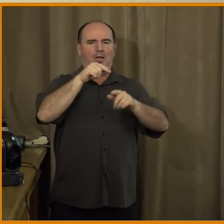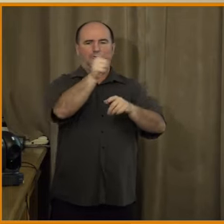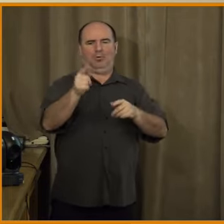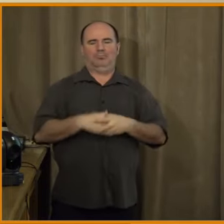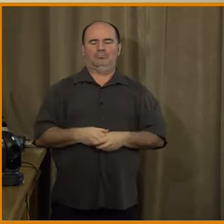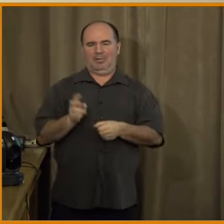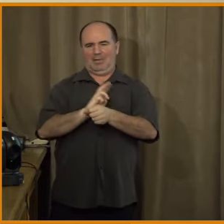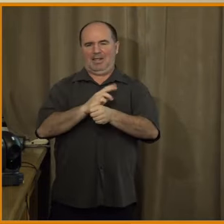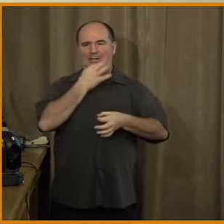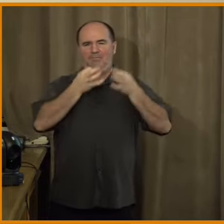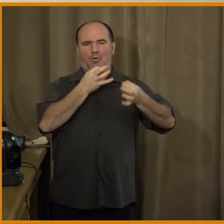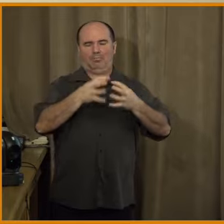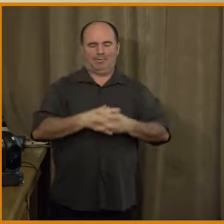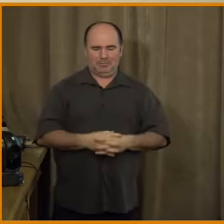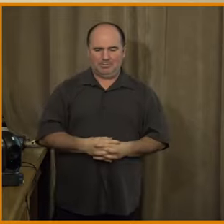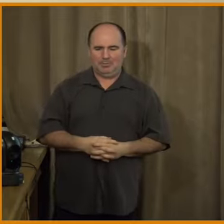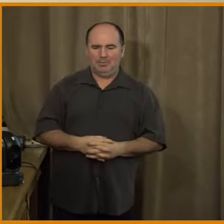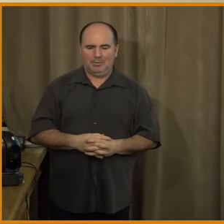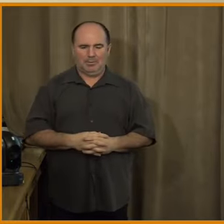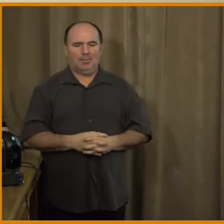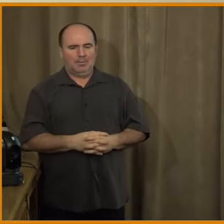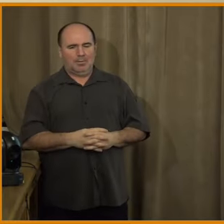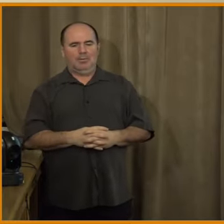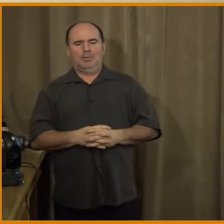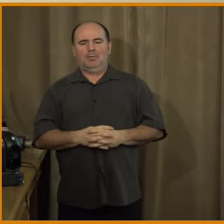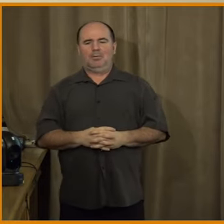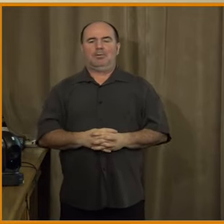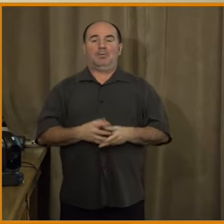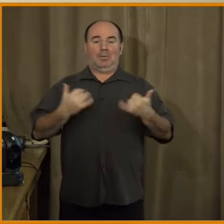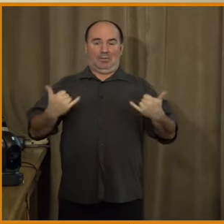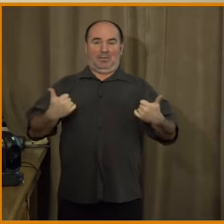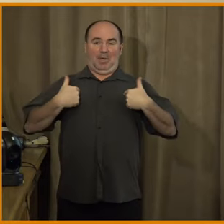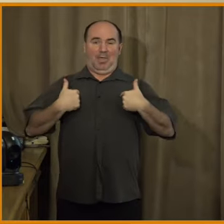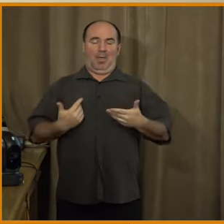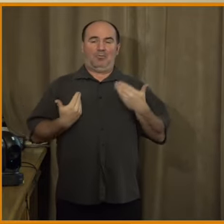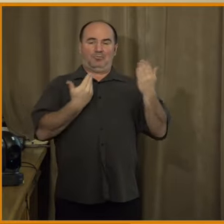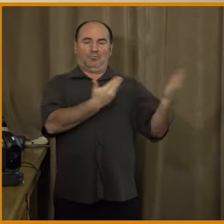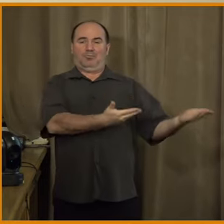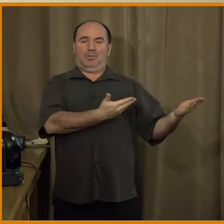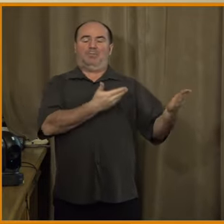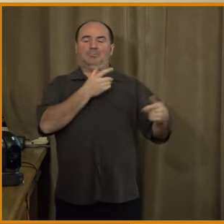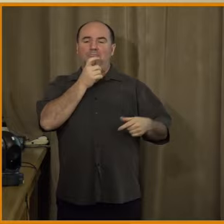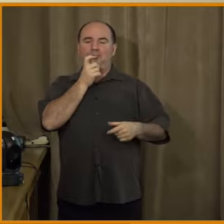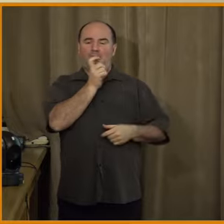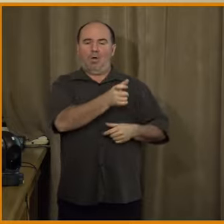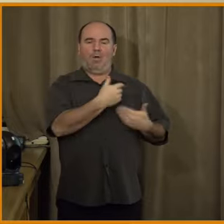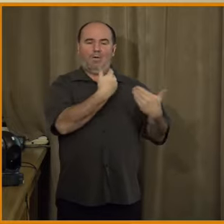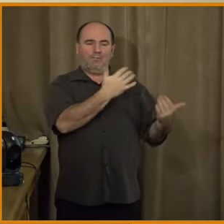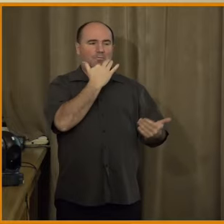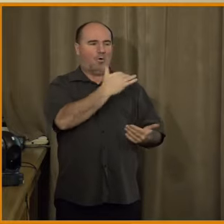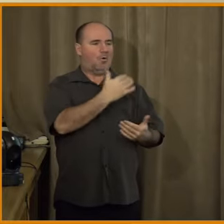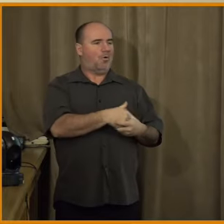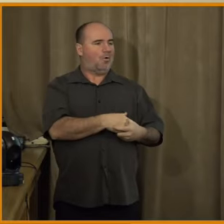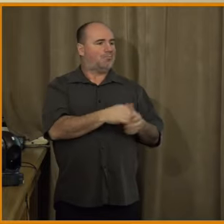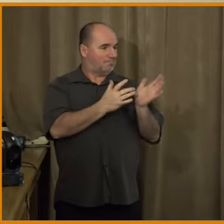hodiny. A já už teďka tímto předávám slovo. Mary, jo, prezentaci tam pustím.